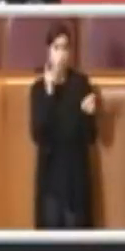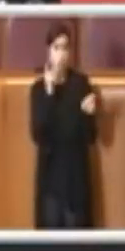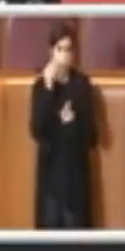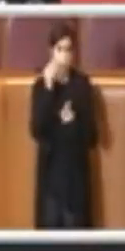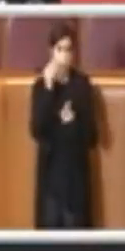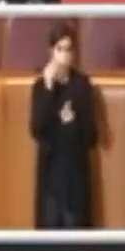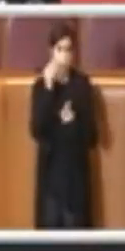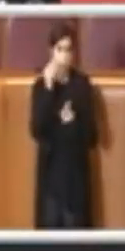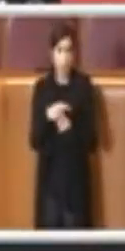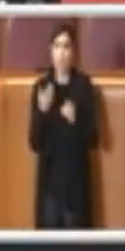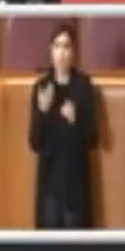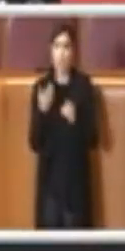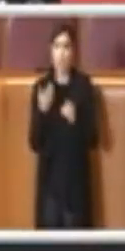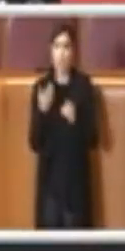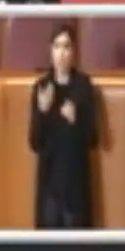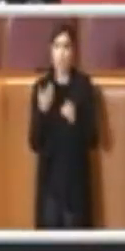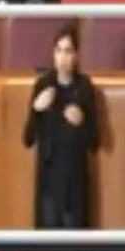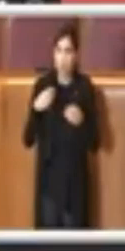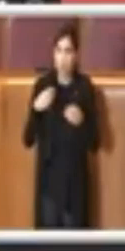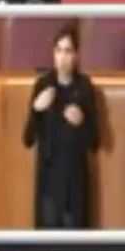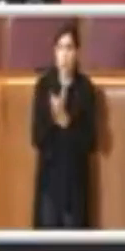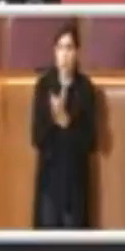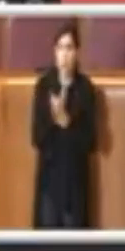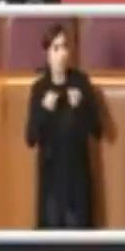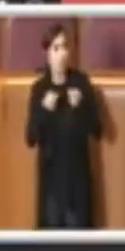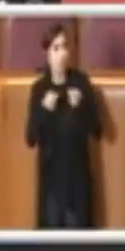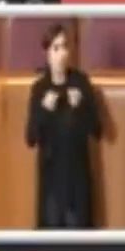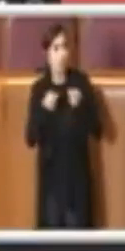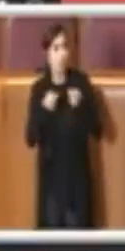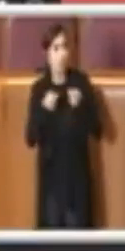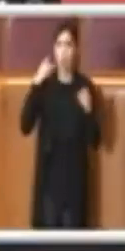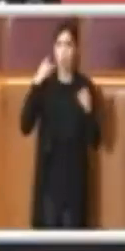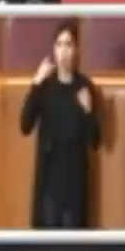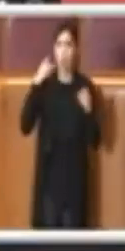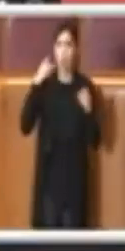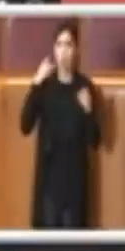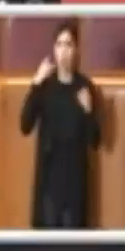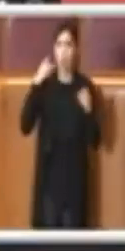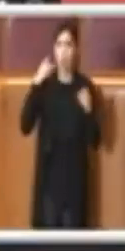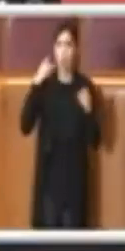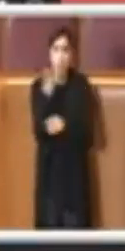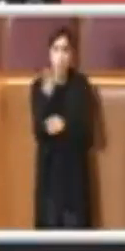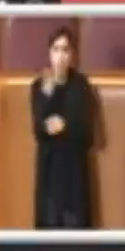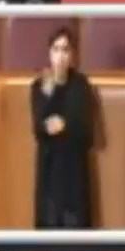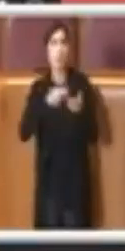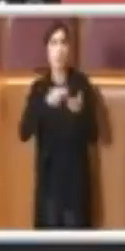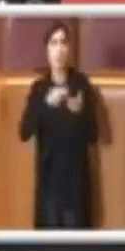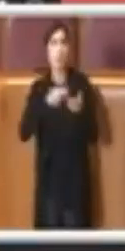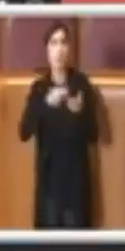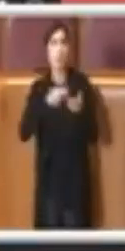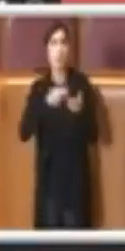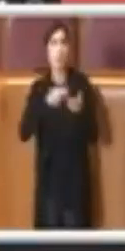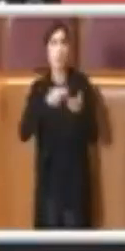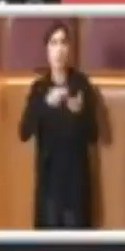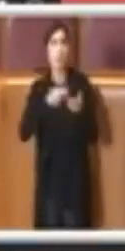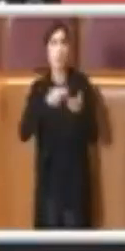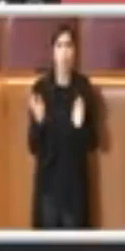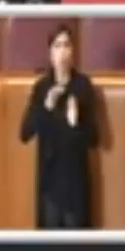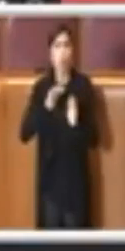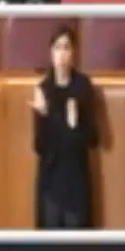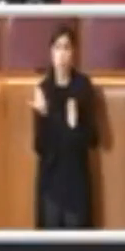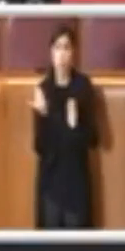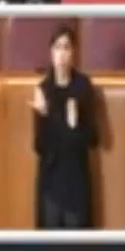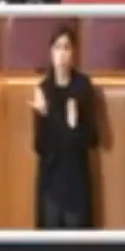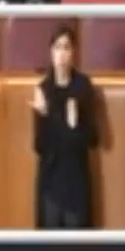produzione fino ad arrivare dagli impianti tecnologici, alle imprese di pulizia che compongono poi tutta la struttura del